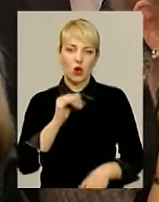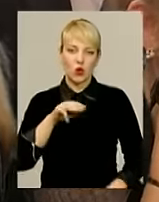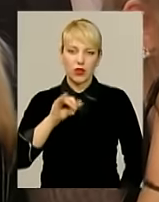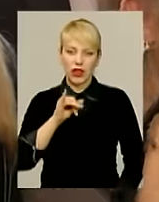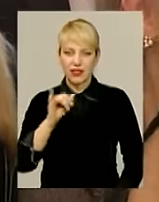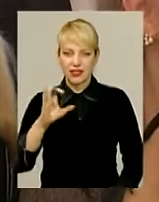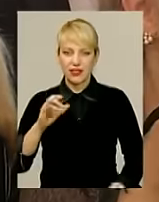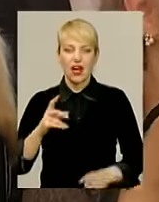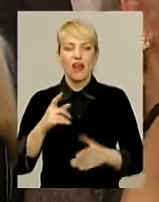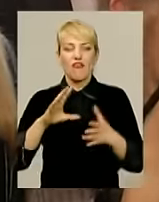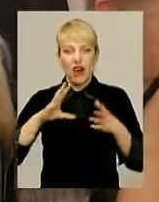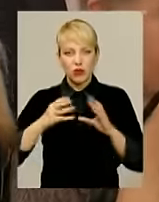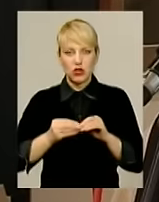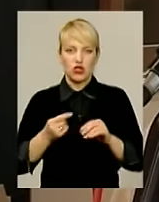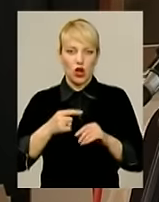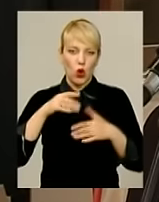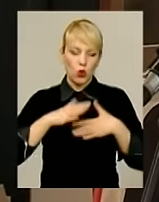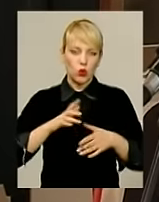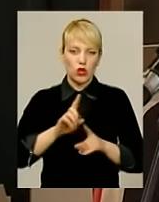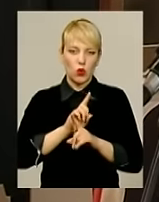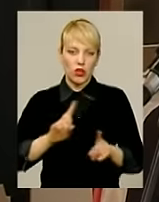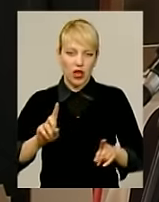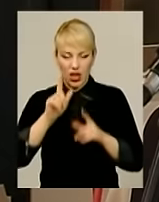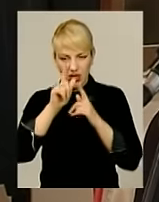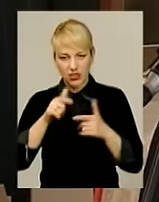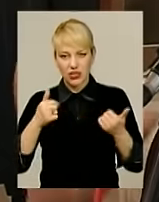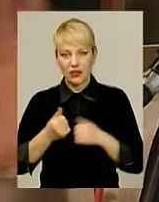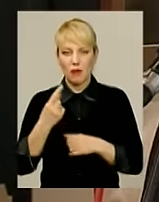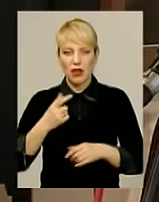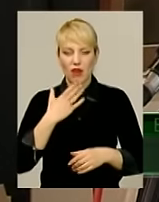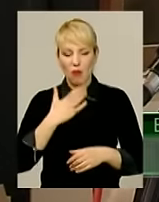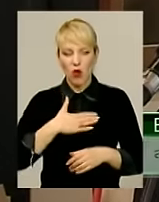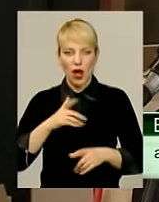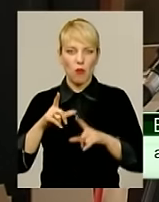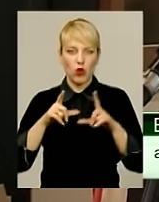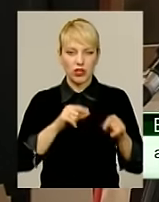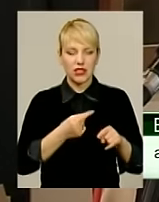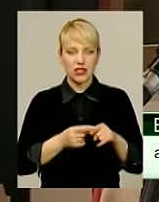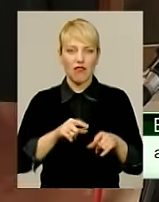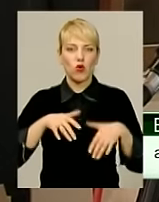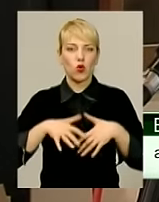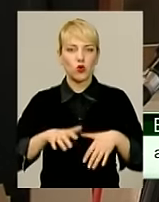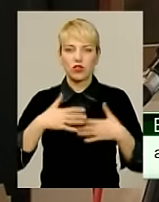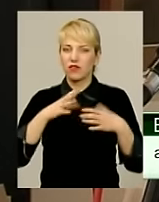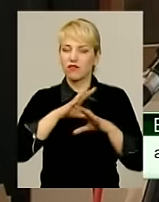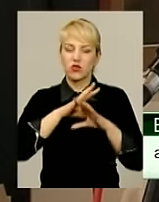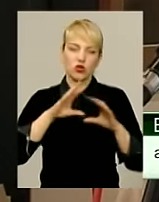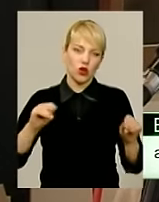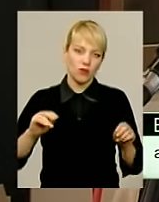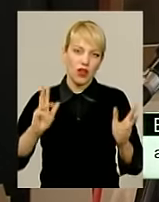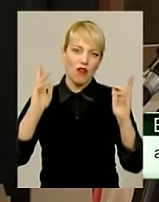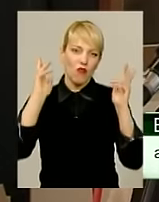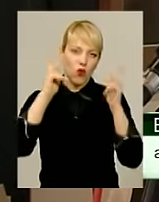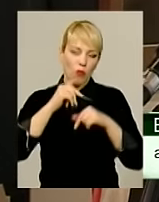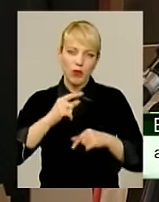вообще Грузія – унікальна, дуже красива країна. Перша моя поїздка – це перший курс університета. Я поехав і все. Любовь з першого